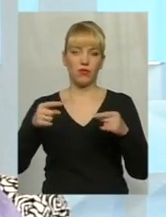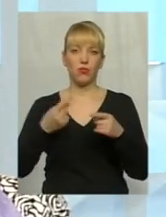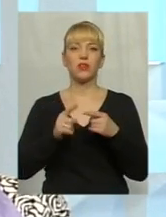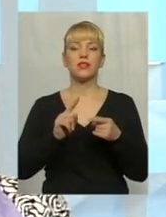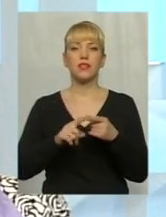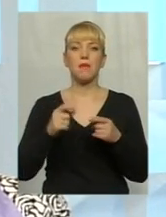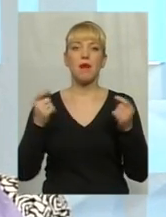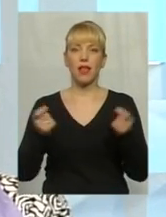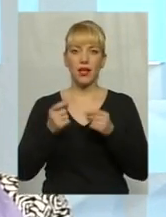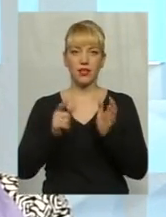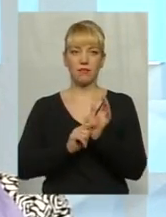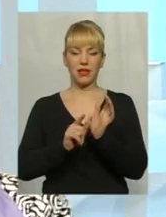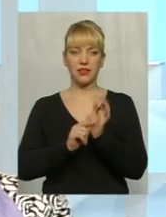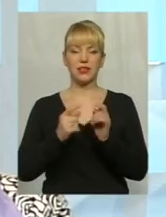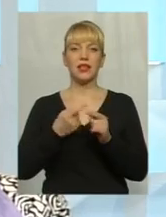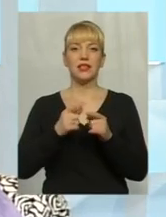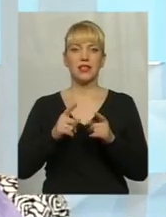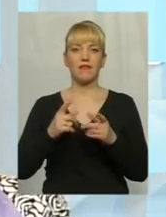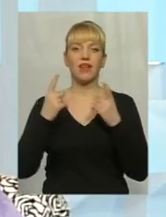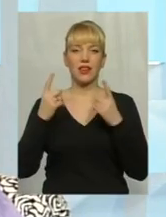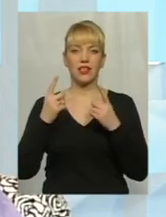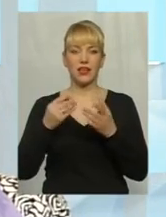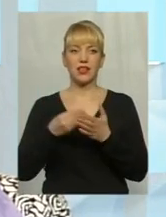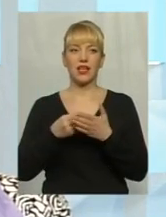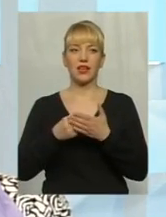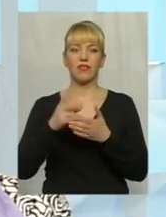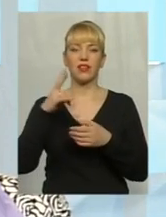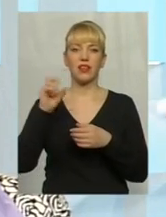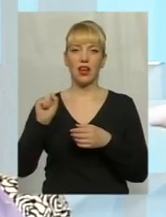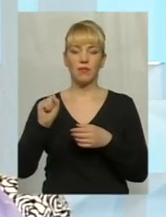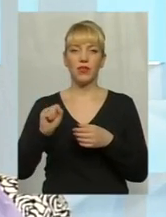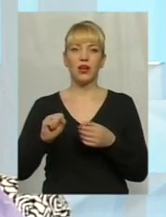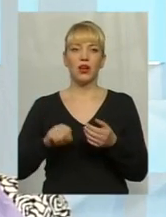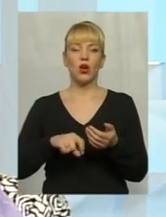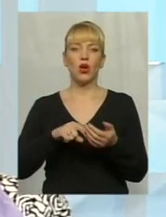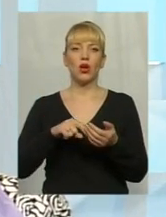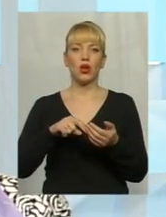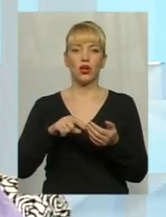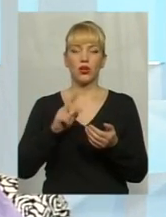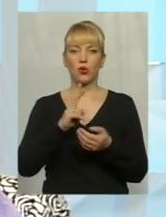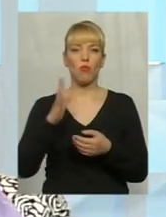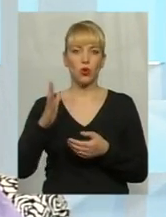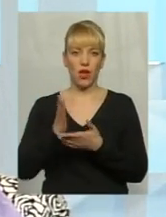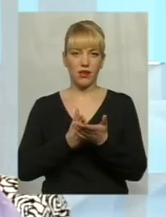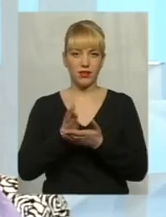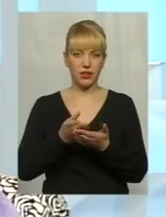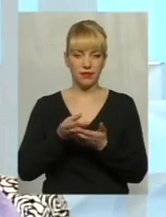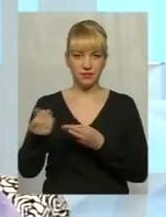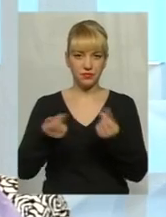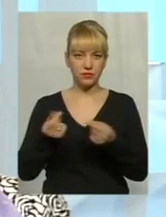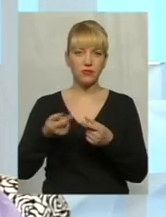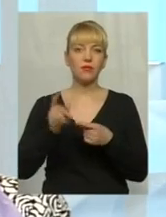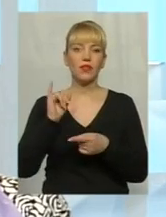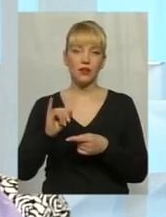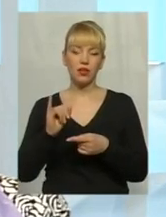маленькі пенсії, вимоги – це великі тарифи на комунальні тарифи, перепрошую. Отже, сьогодні ми будемо